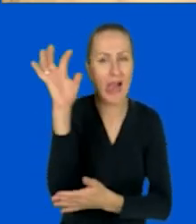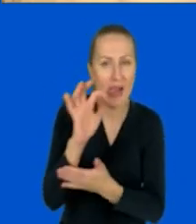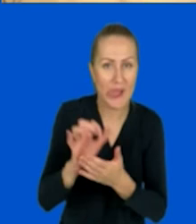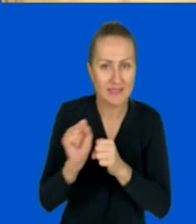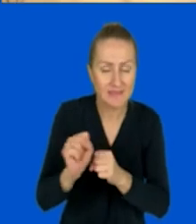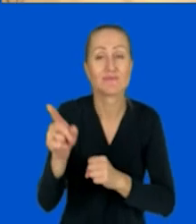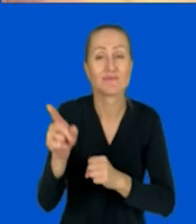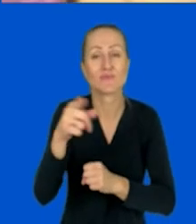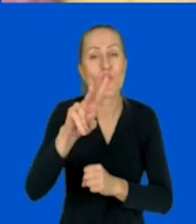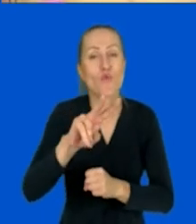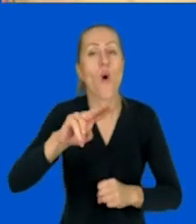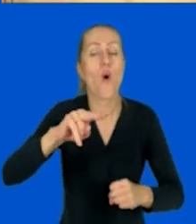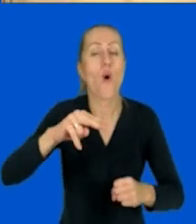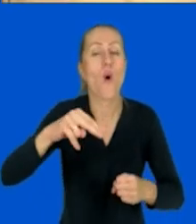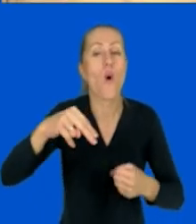uczestników spotkania